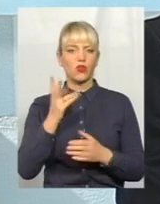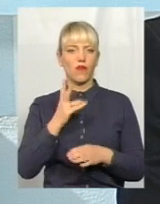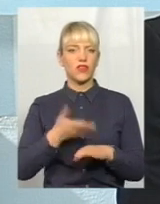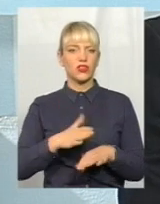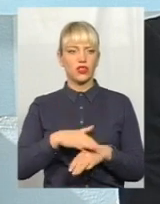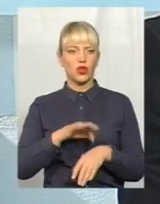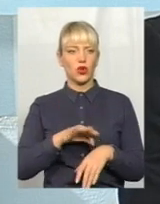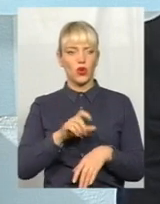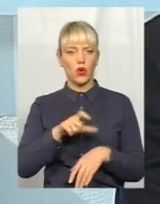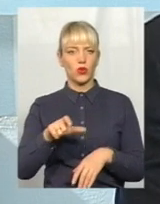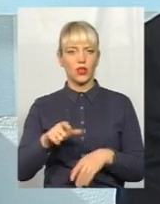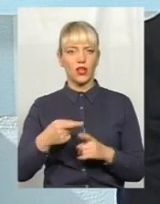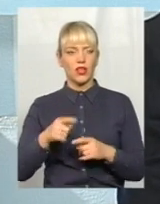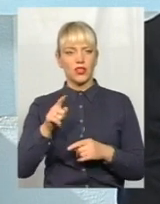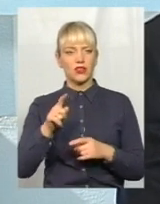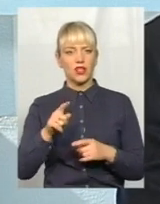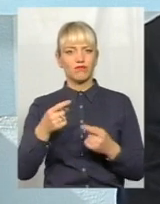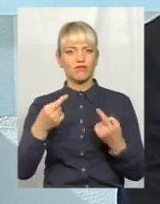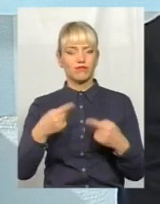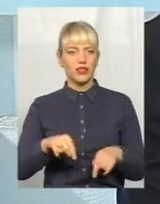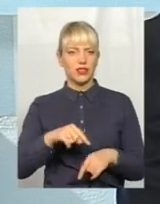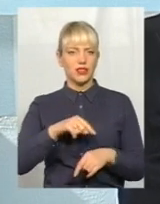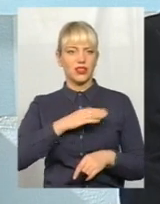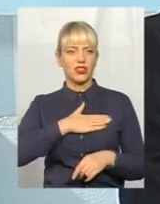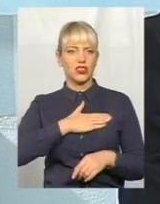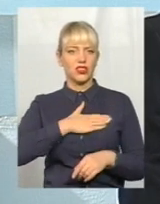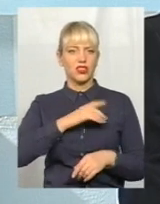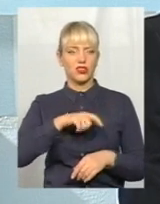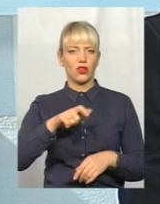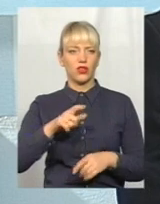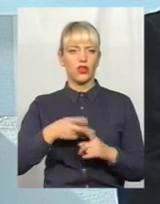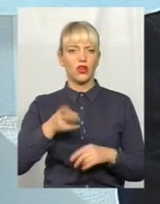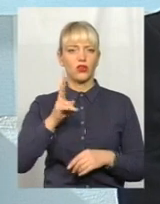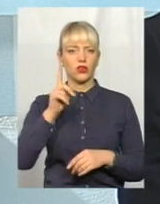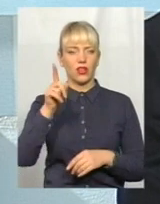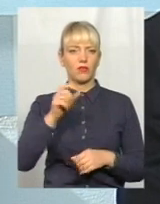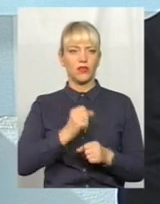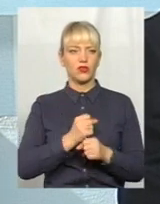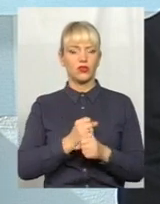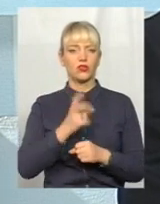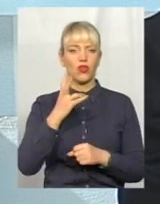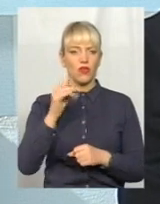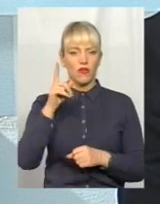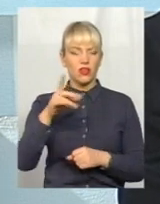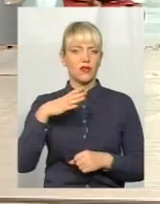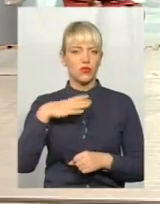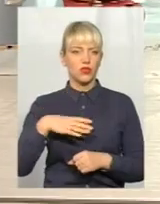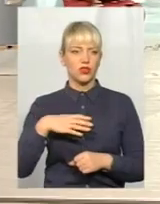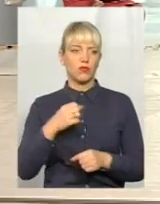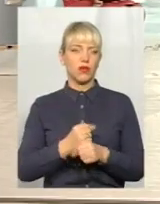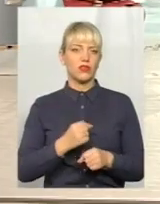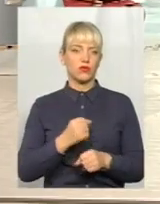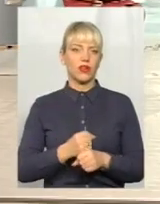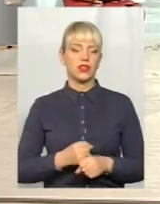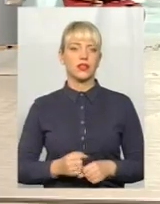людей, трохи, ну, пригніченість тих людей, які працюють, але вони мусить працювати. Дякую,